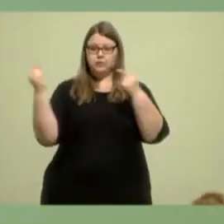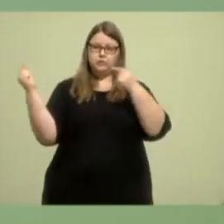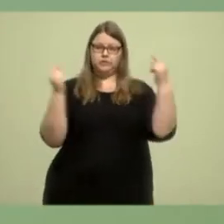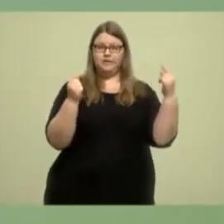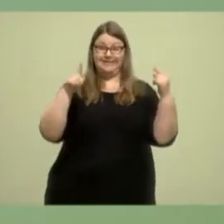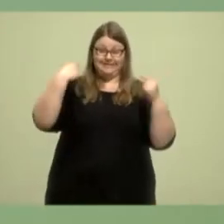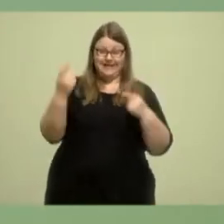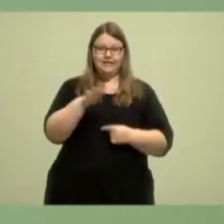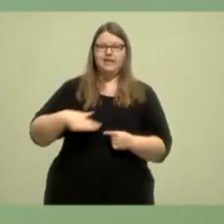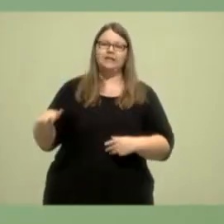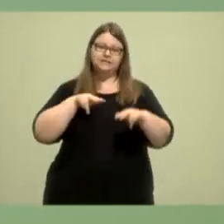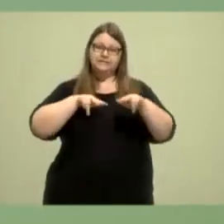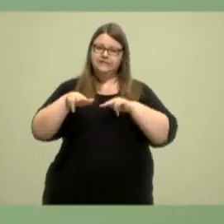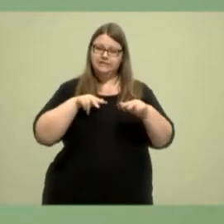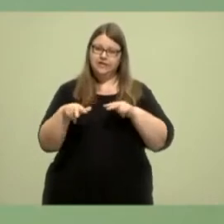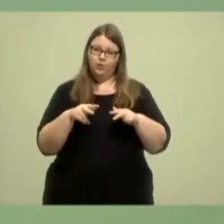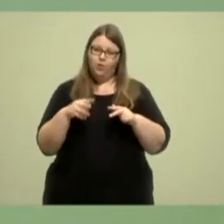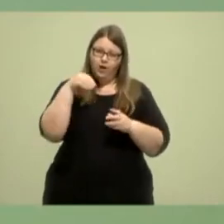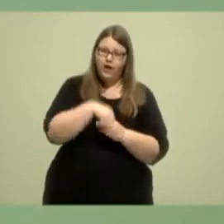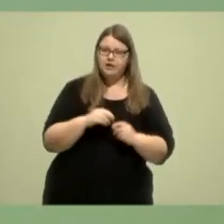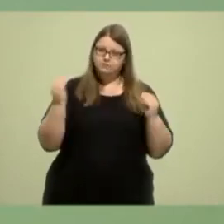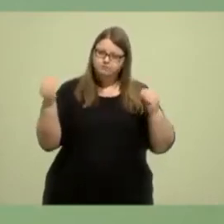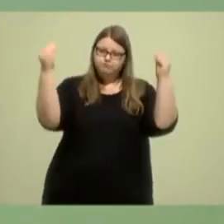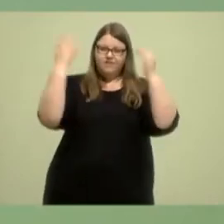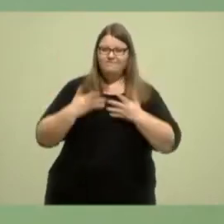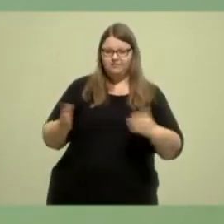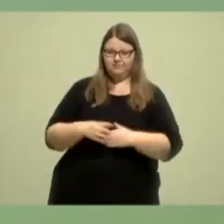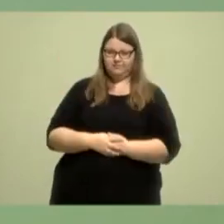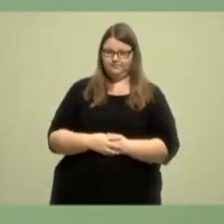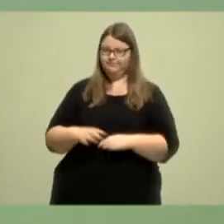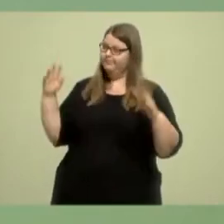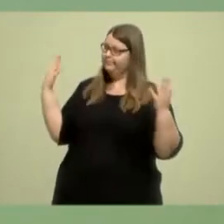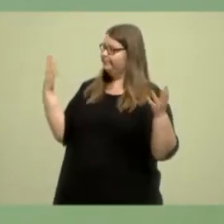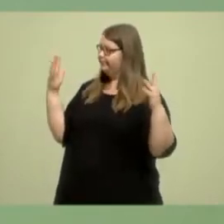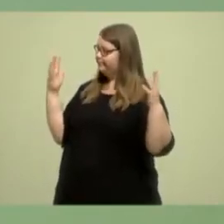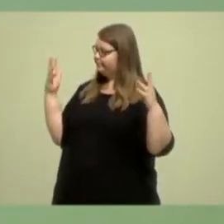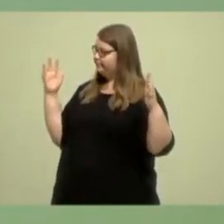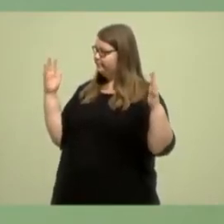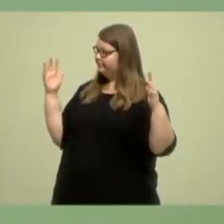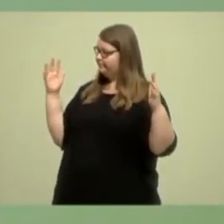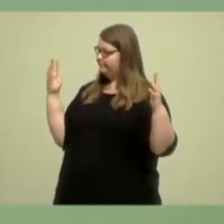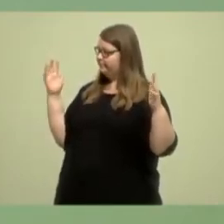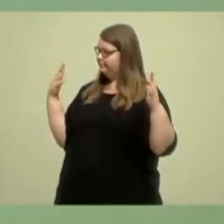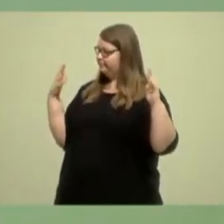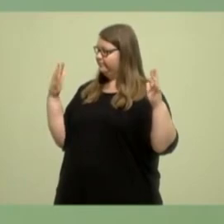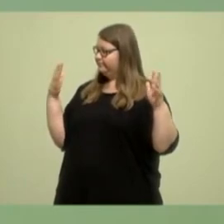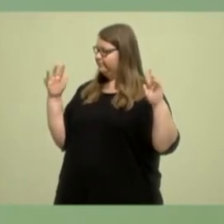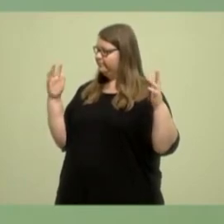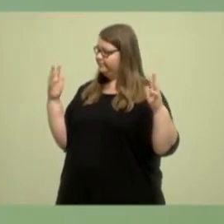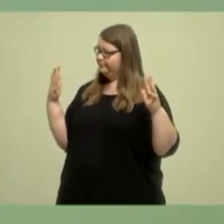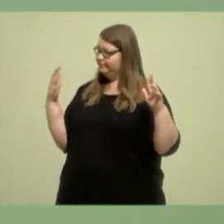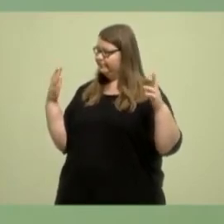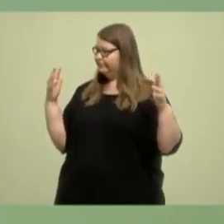nächste Landesregierung gestaltet werden soll. Und das hat absolut, absolut gar nichts damit,